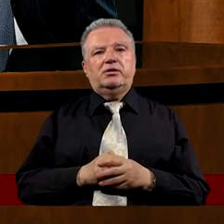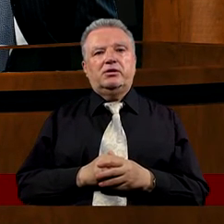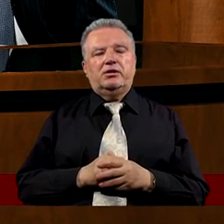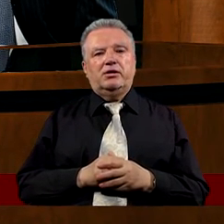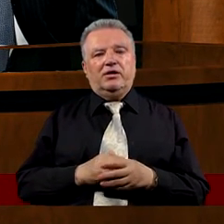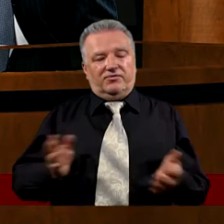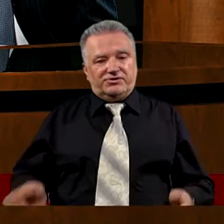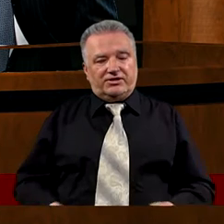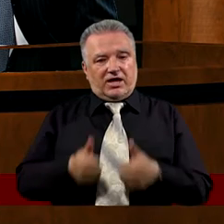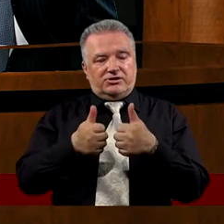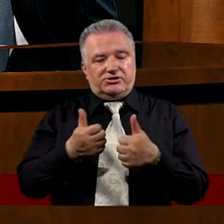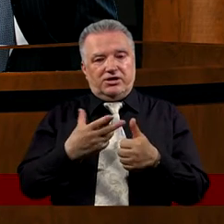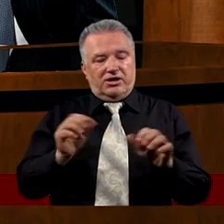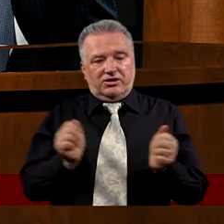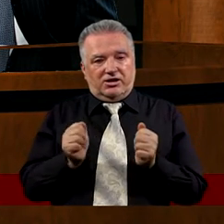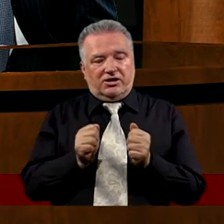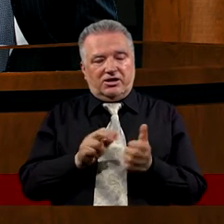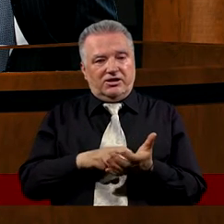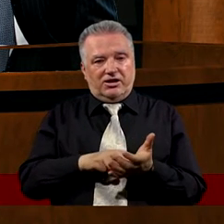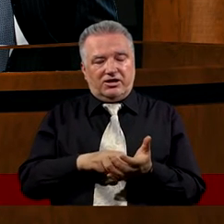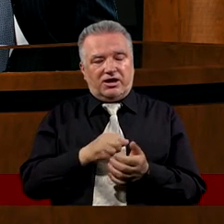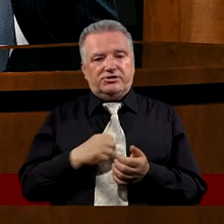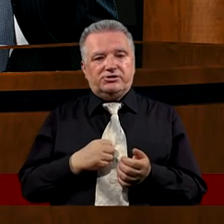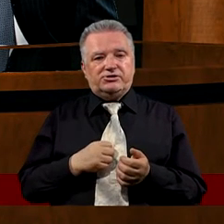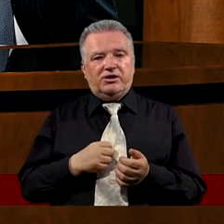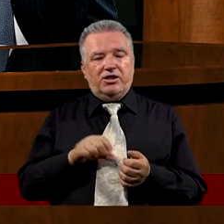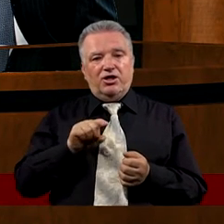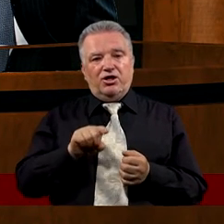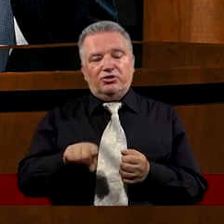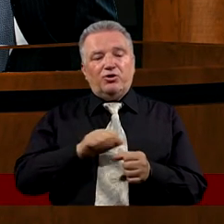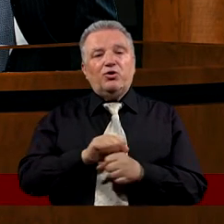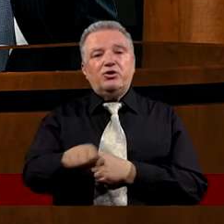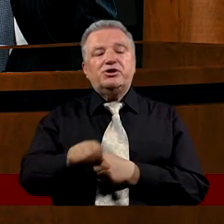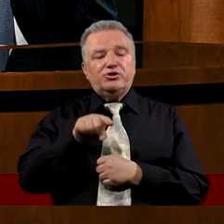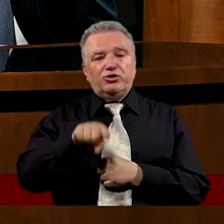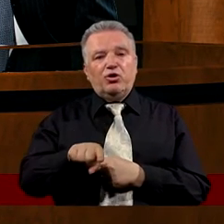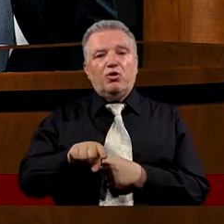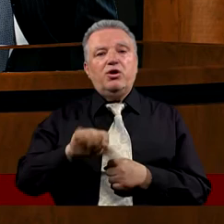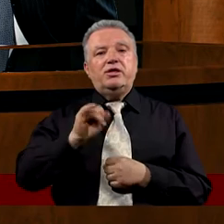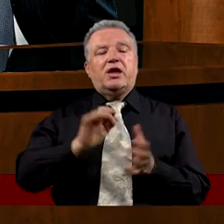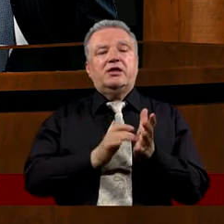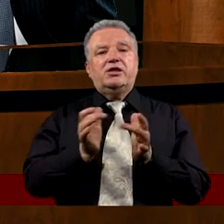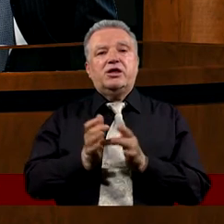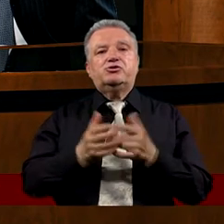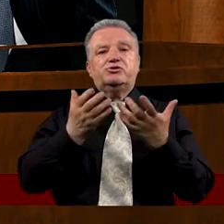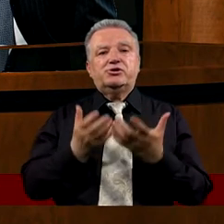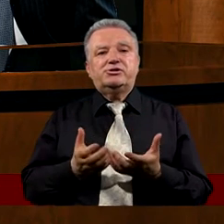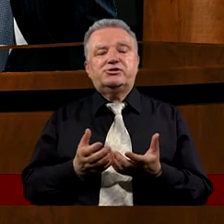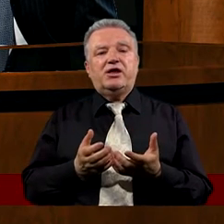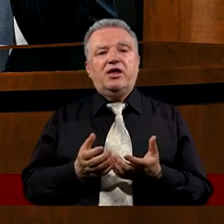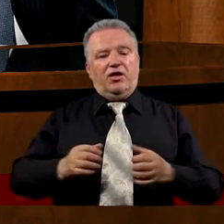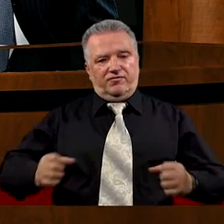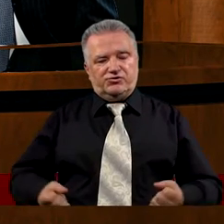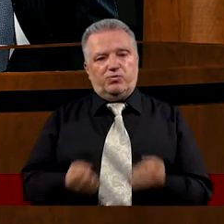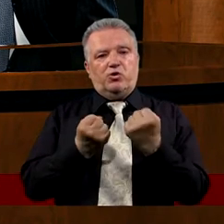Wstańcie Nie lękajcie się To jest to W jaki sposób Chrystus Pragnie Pokrzepić Wzmocnić Nie tylko